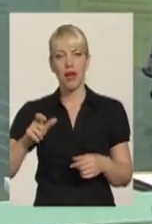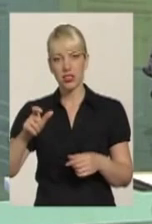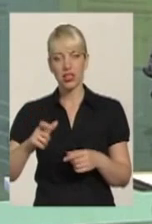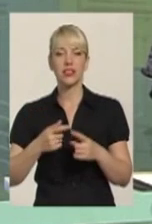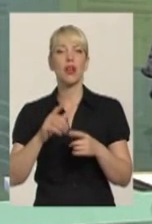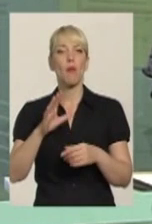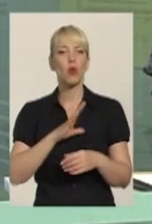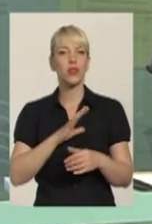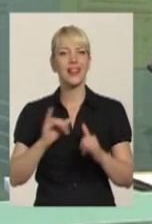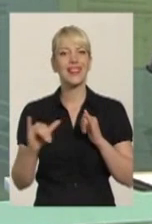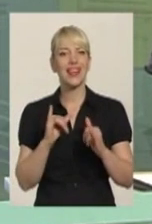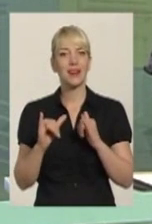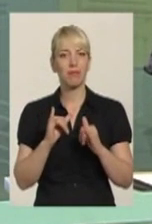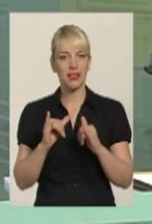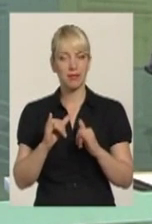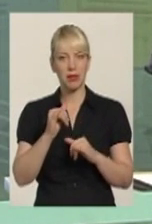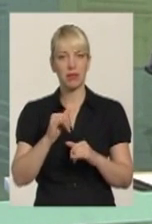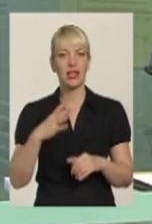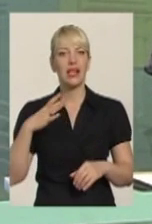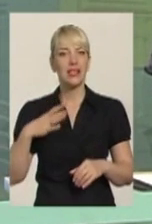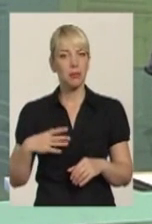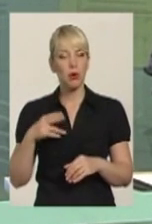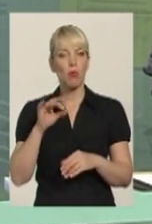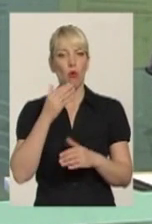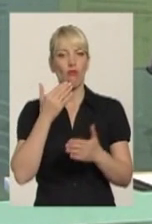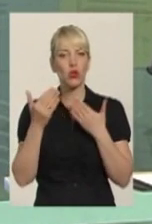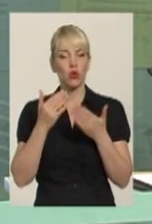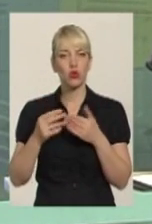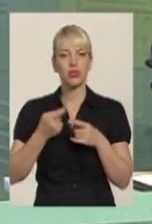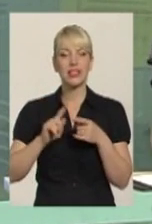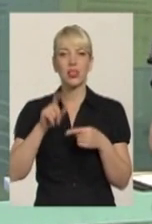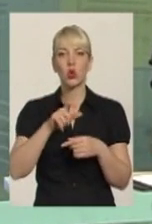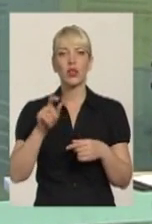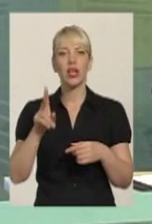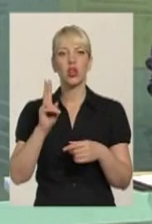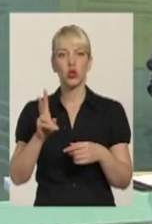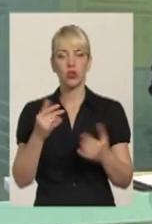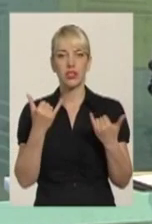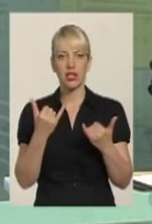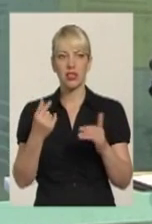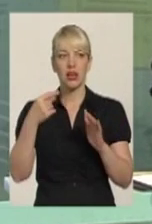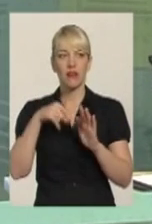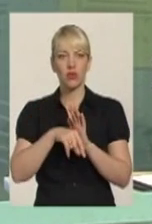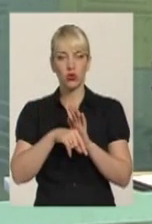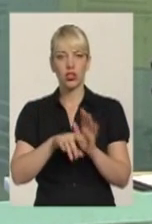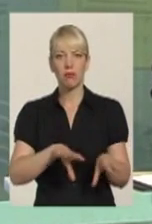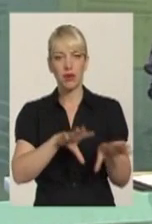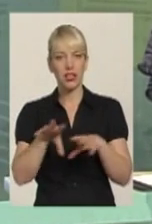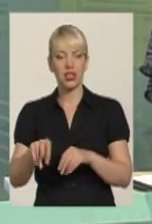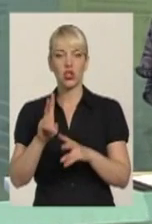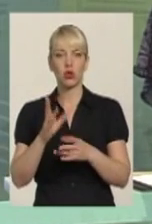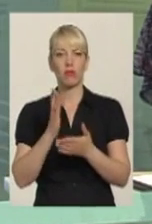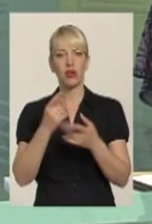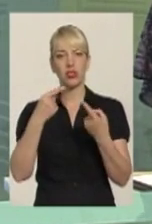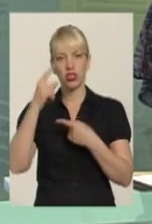терпимими, бути толерантними по відношенню до тих людей, які зараз внутрішньопереміщені, до тих людей, які мають